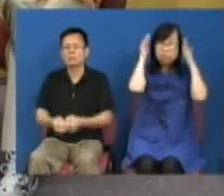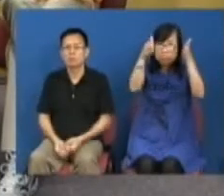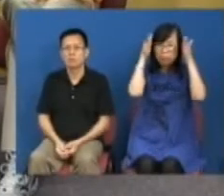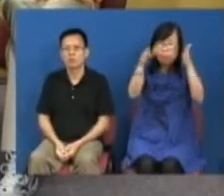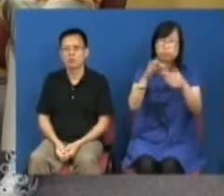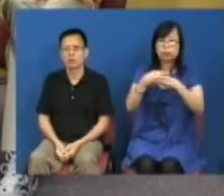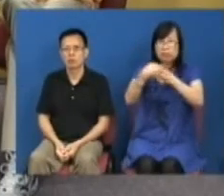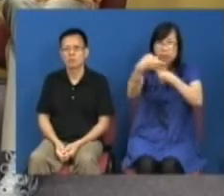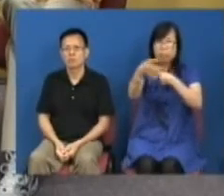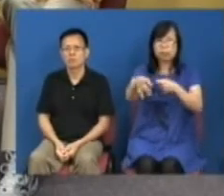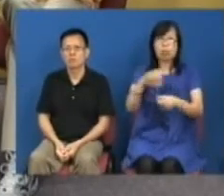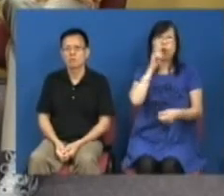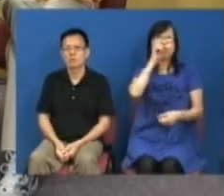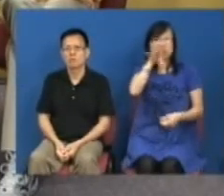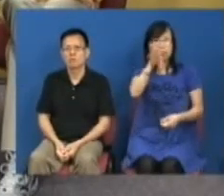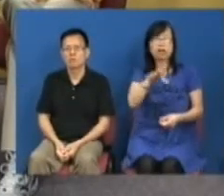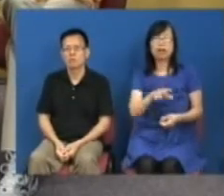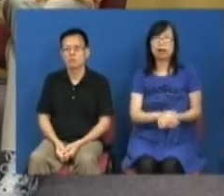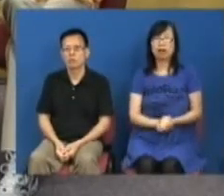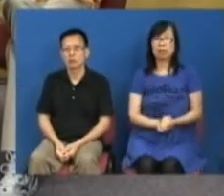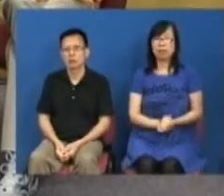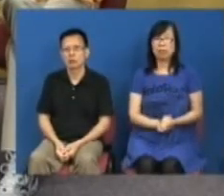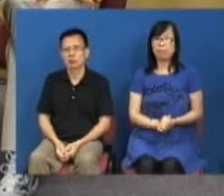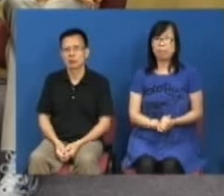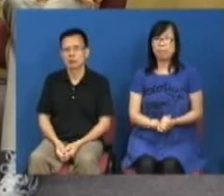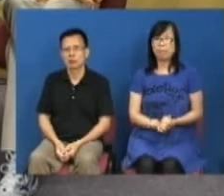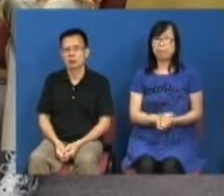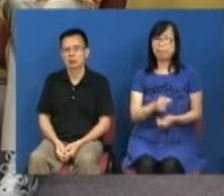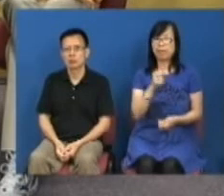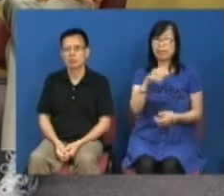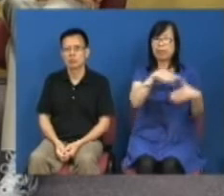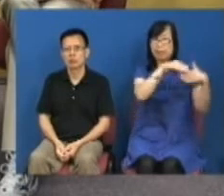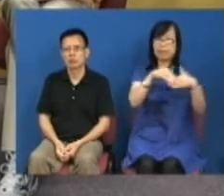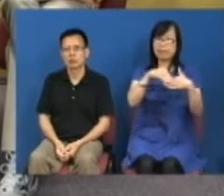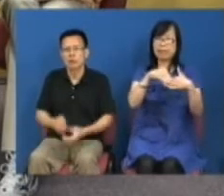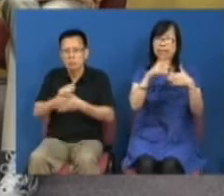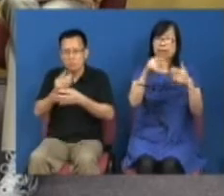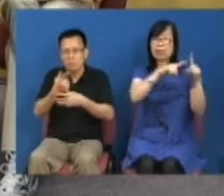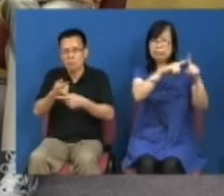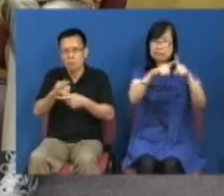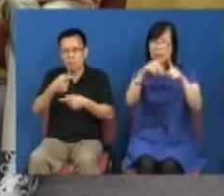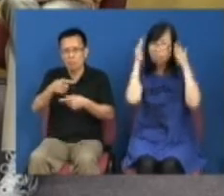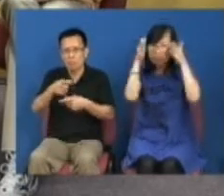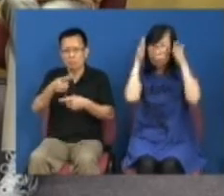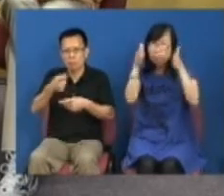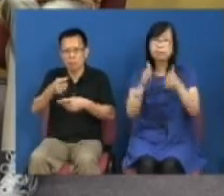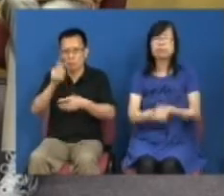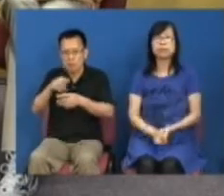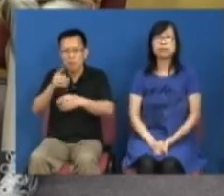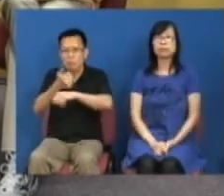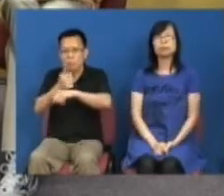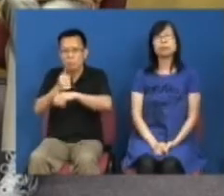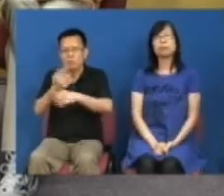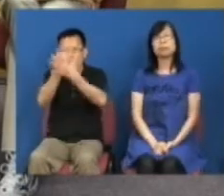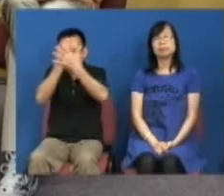觉得这个口号可能引起读者的主因为这些都要趁机会可能是